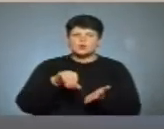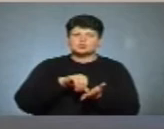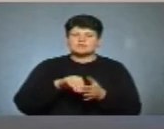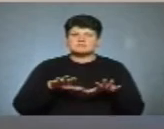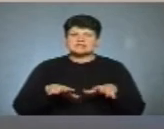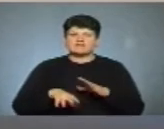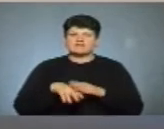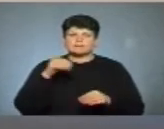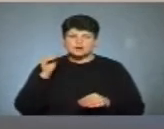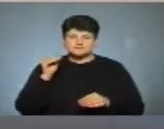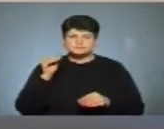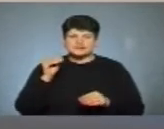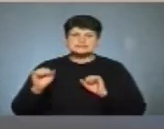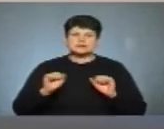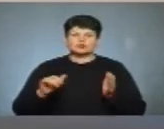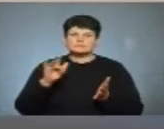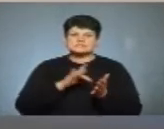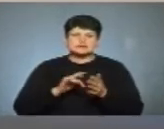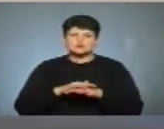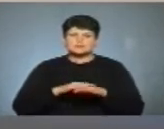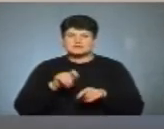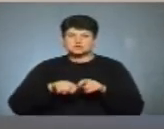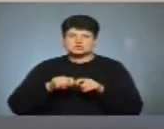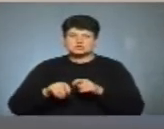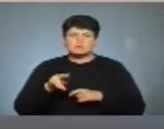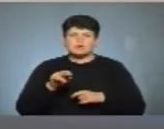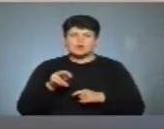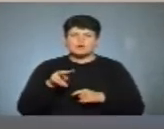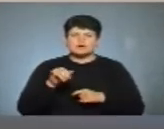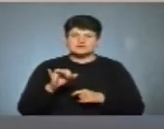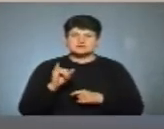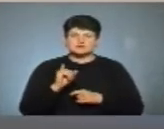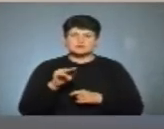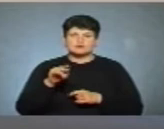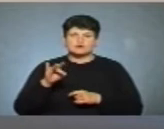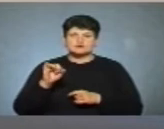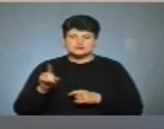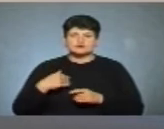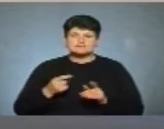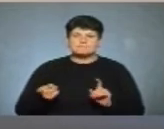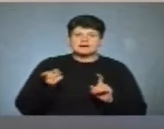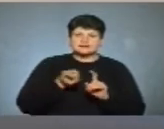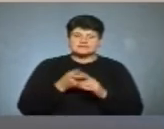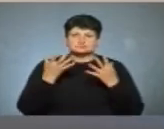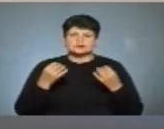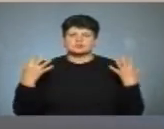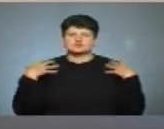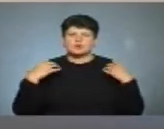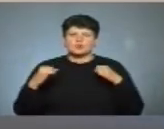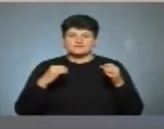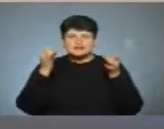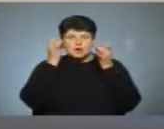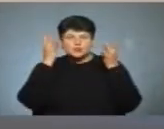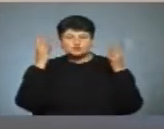місцевих виборах. З керівником Центру суспільних досліджень «Поліс» Ігорем Процеком і до нашого ефіру приєднається начальниця управління